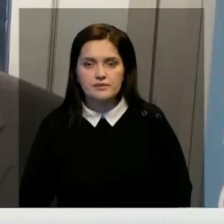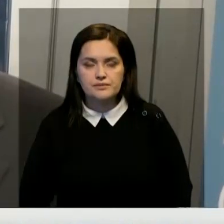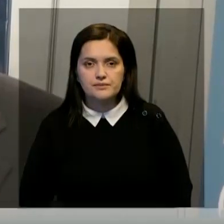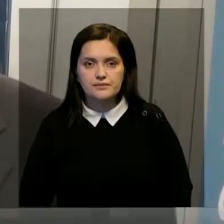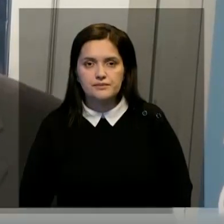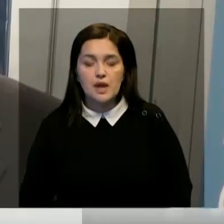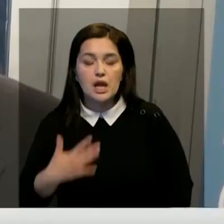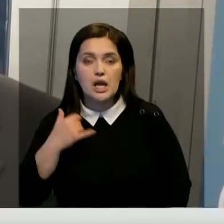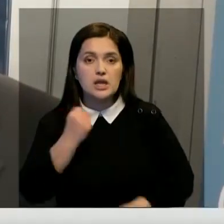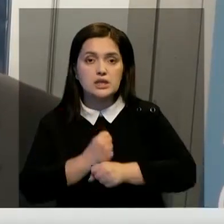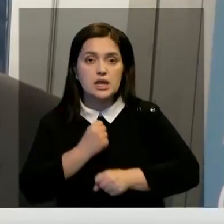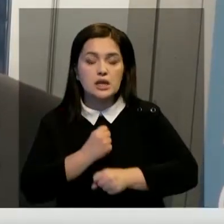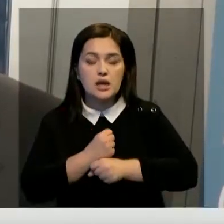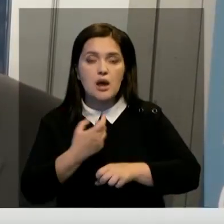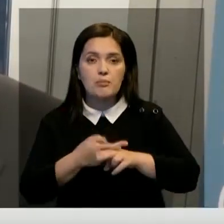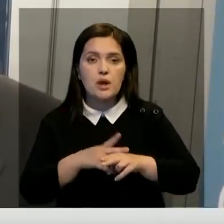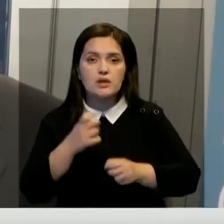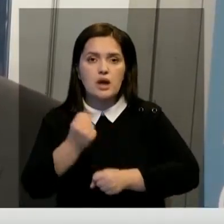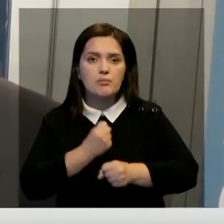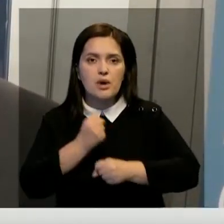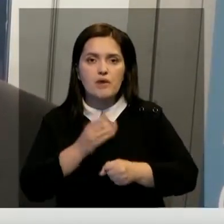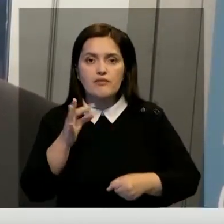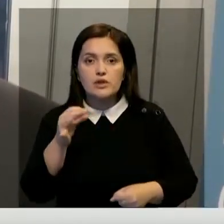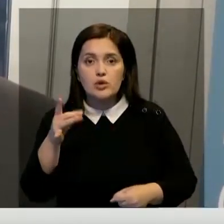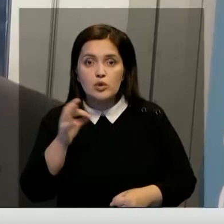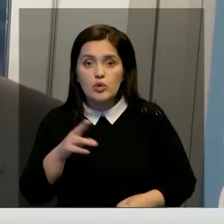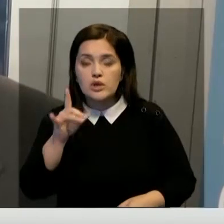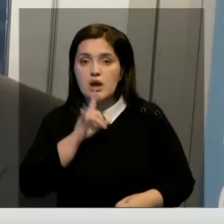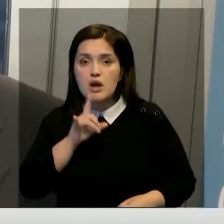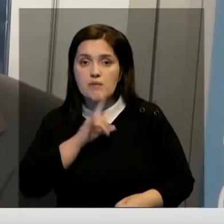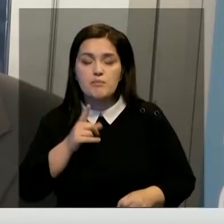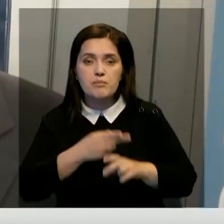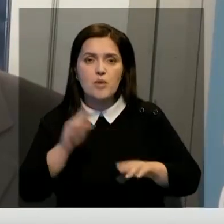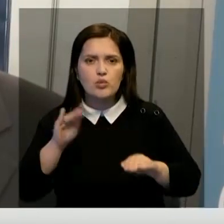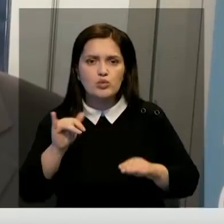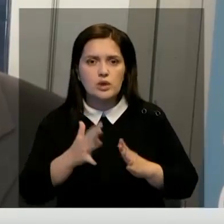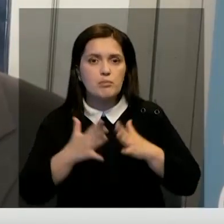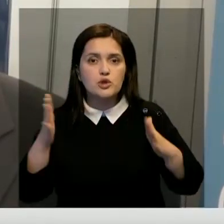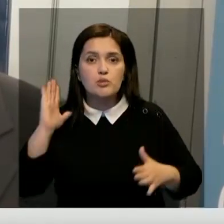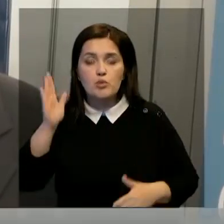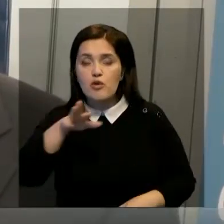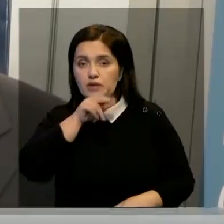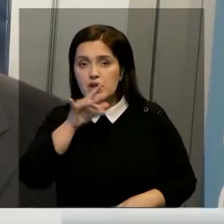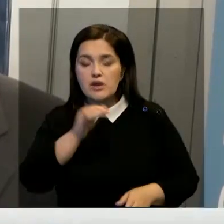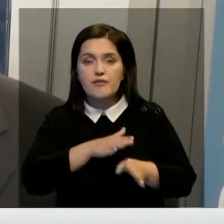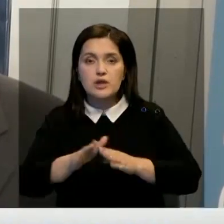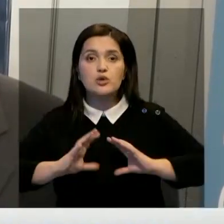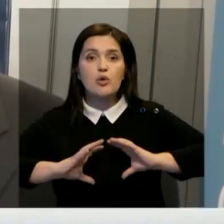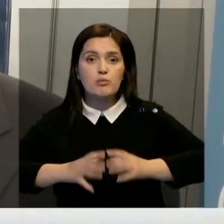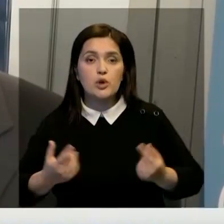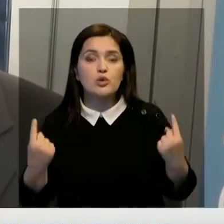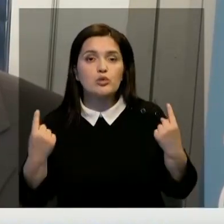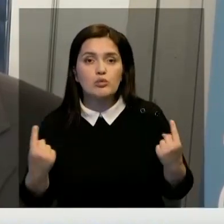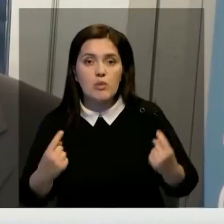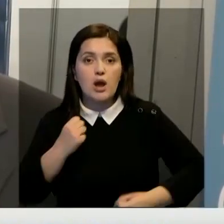Я сделал ставку на производство водородных АЗС. Так как, думаю, у них большое будущее не только в Корее, но и во всем мире. Крупный